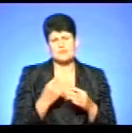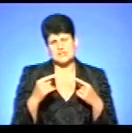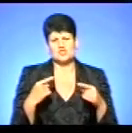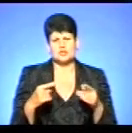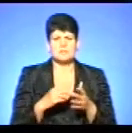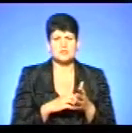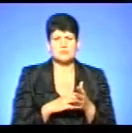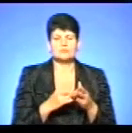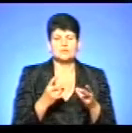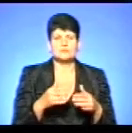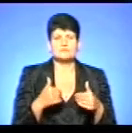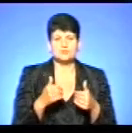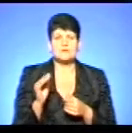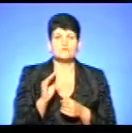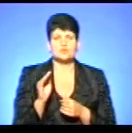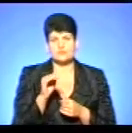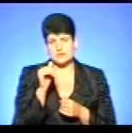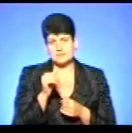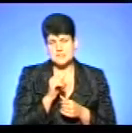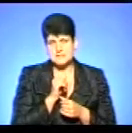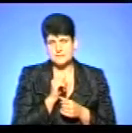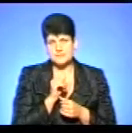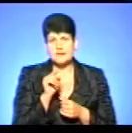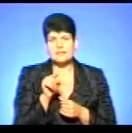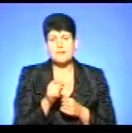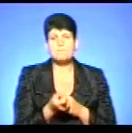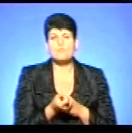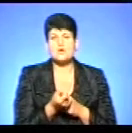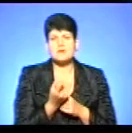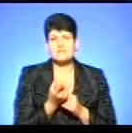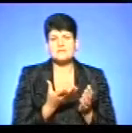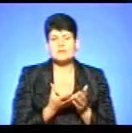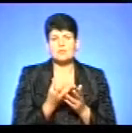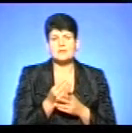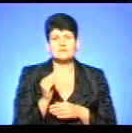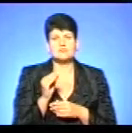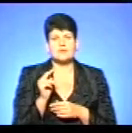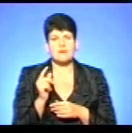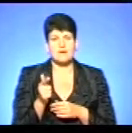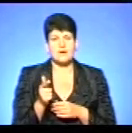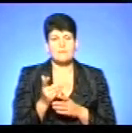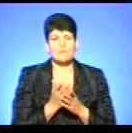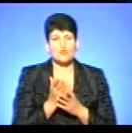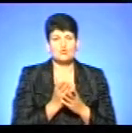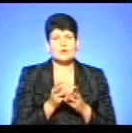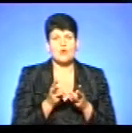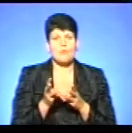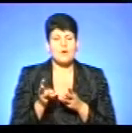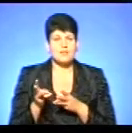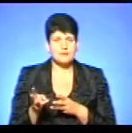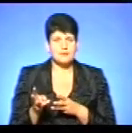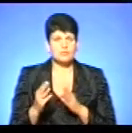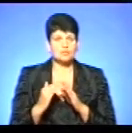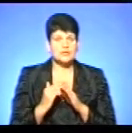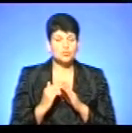потрібно звернутися ще в жовтні, тому що там появиться така оплата житлової комунальної послуги, як опалення житлового